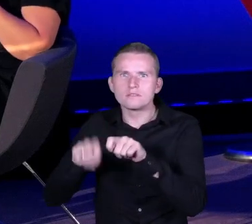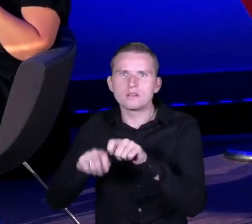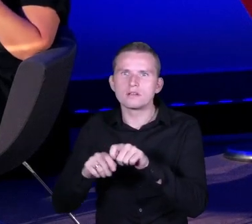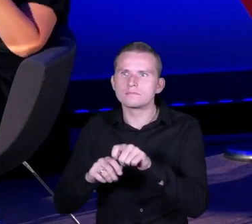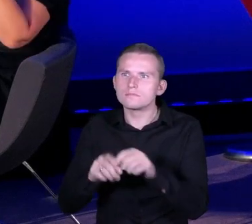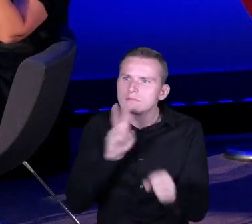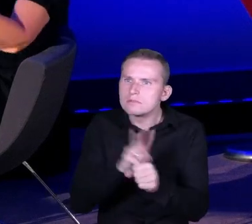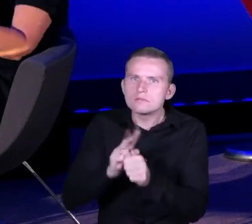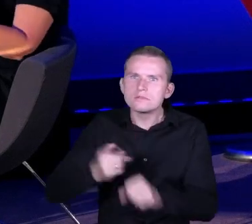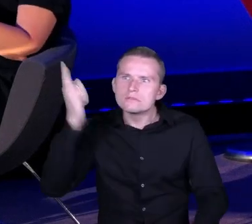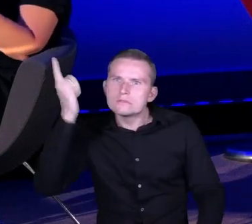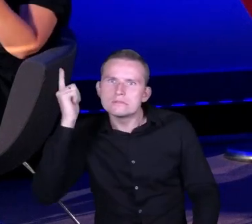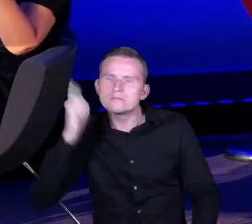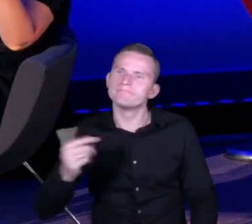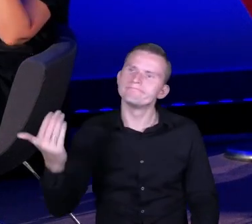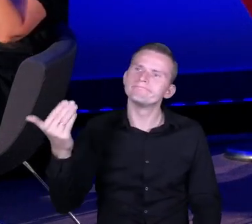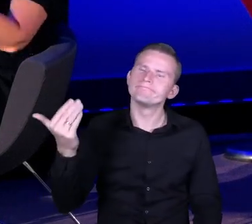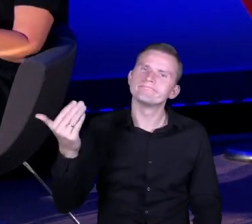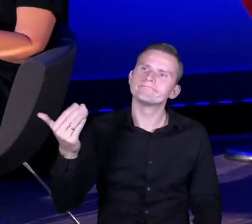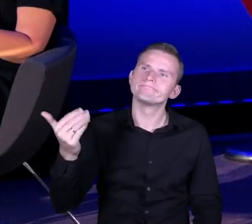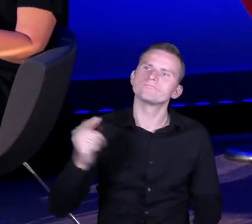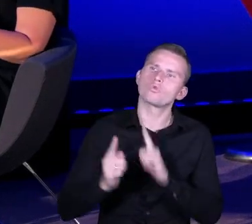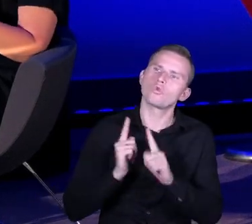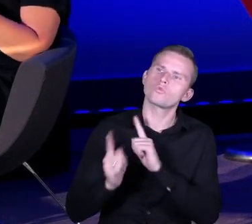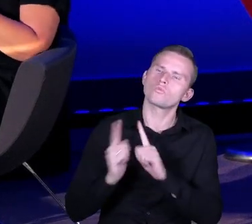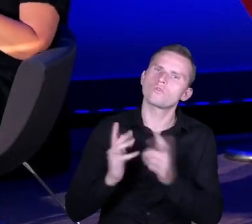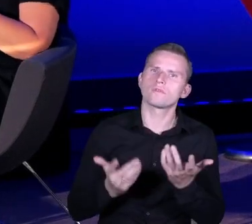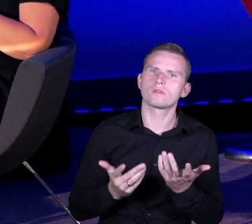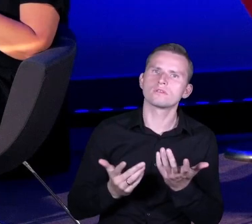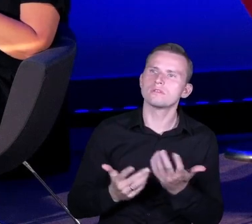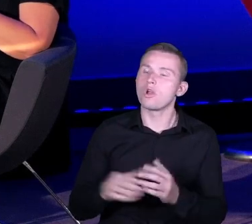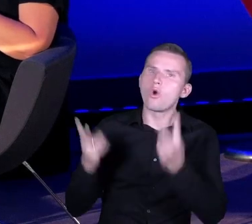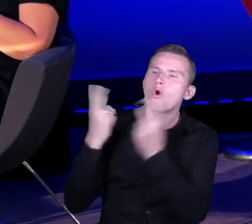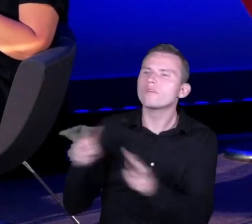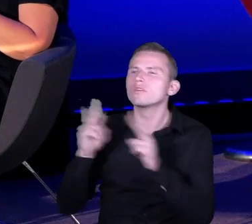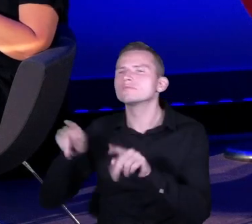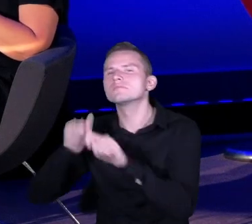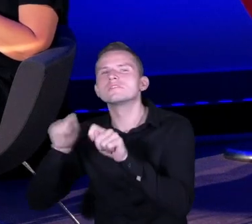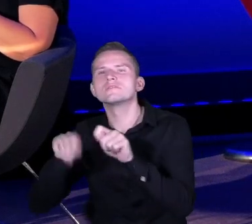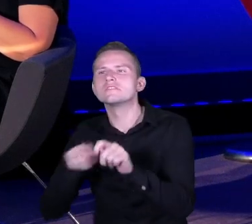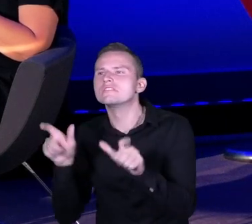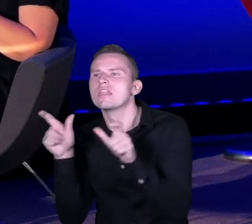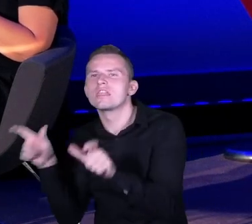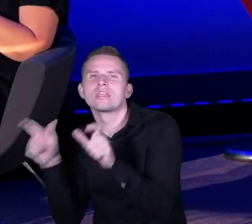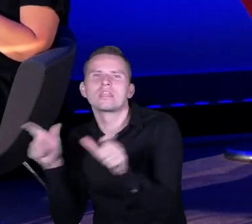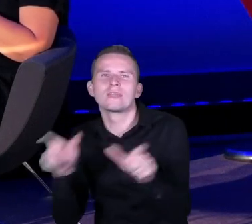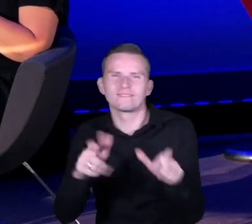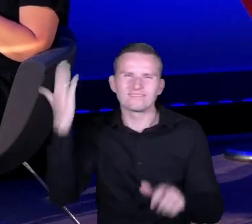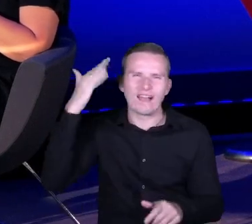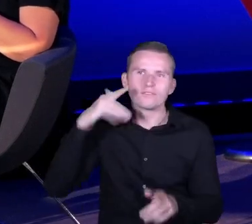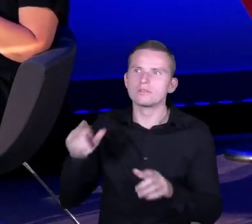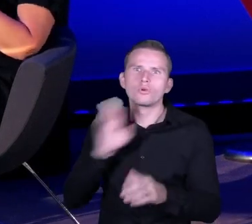grozi palcem, dyrektor wzywa na dywanik, idzie na hospitację. Raczej myślę o tym, że dzisiaj